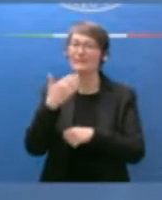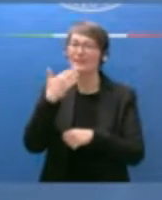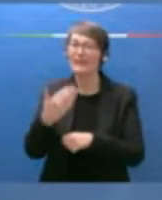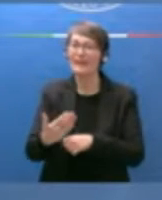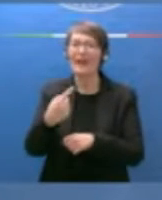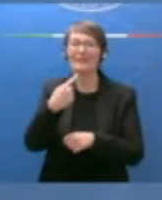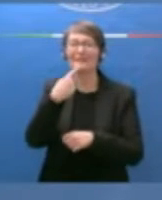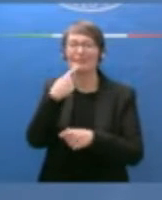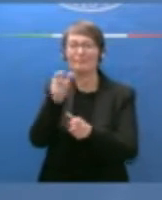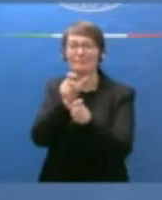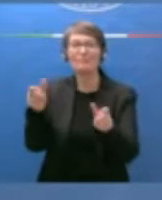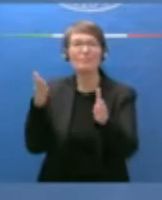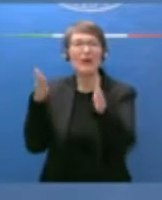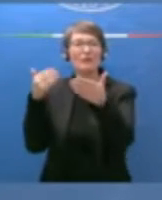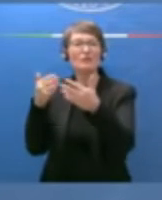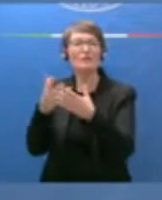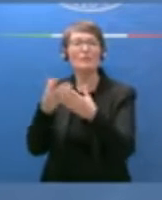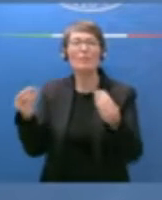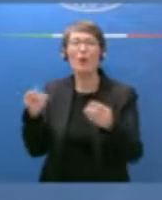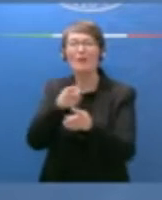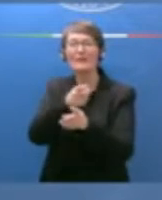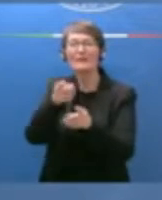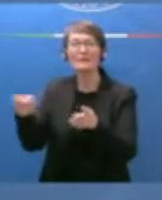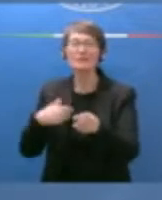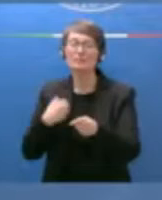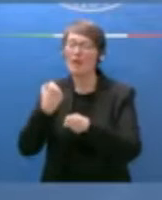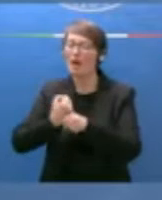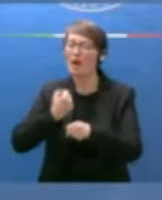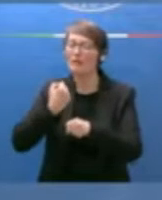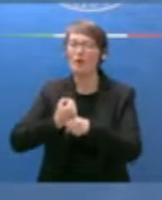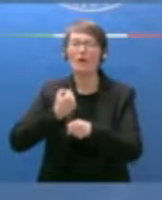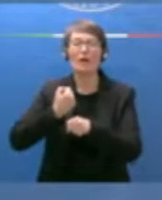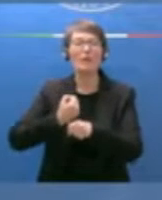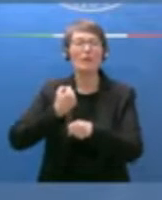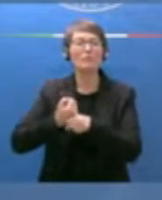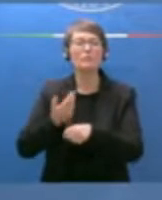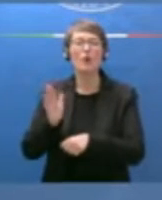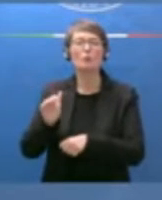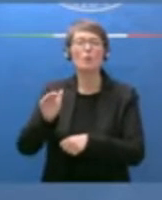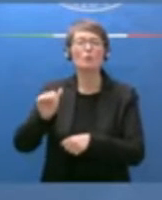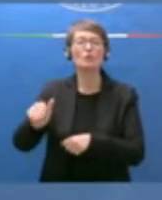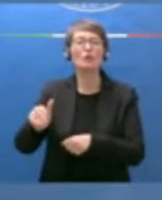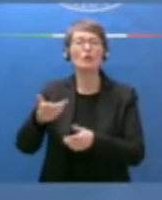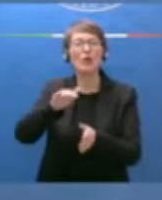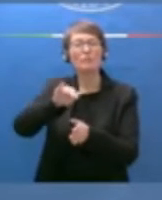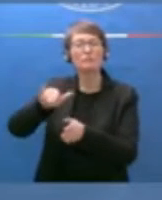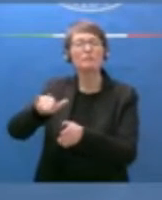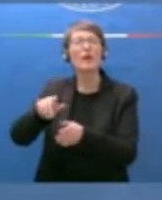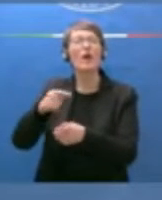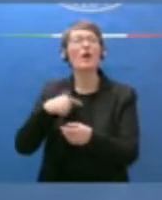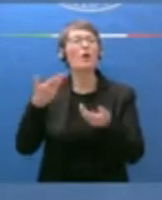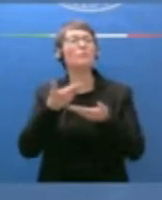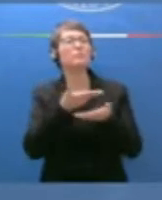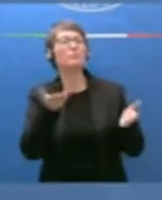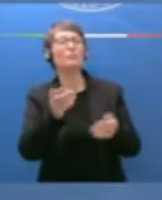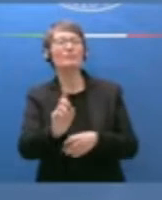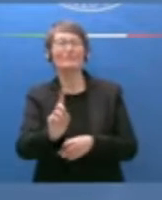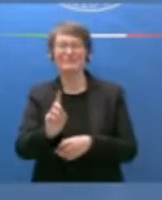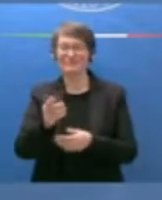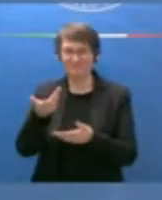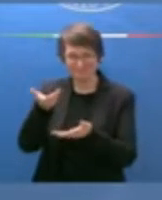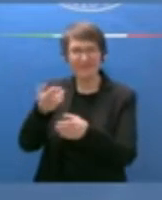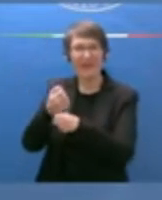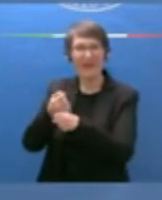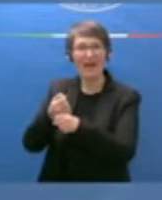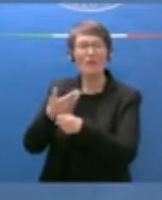quotidianamente, silenziosamente, fuori da ogni esposizione di ogni genere e lo dobbiamo ai cittadini che